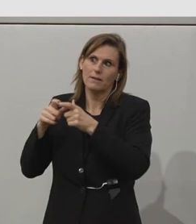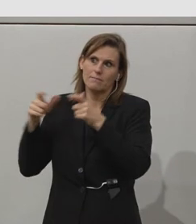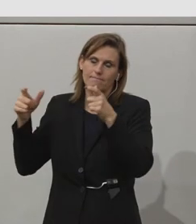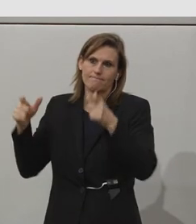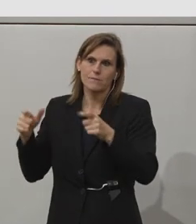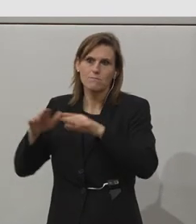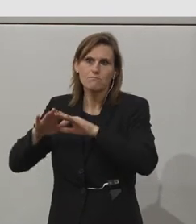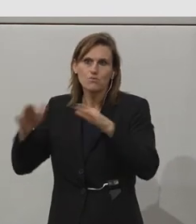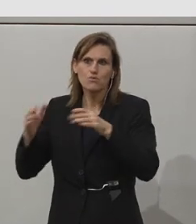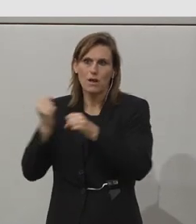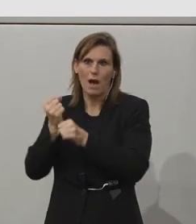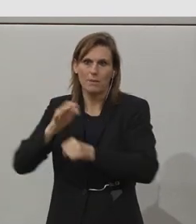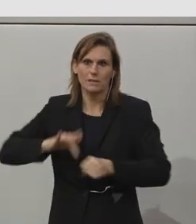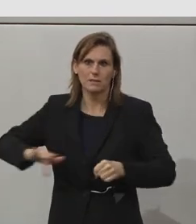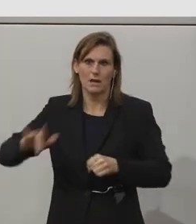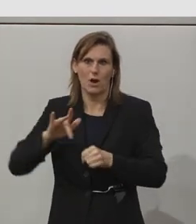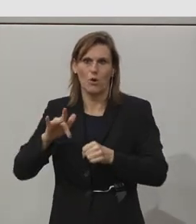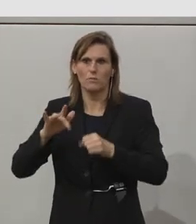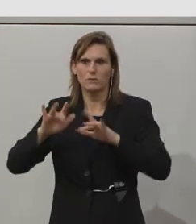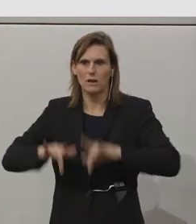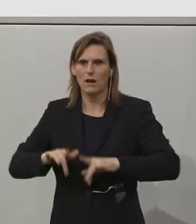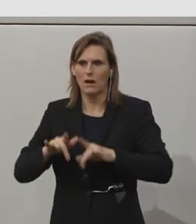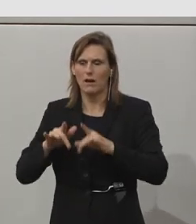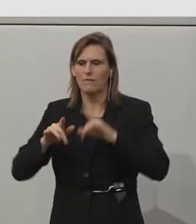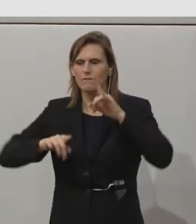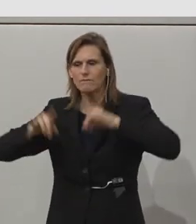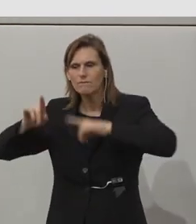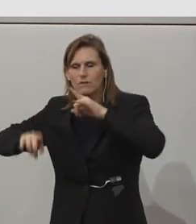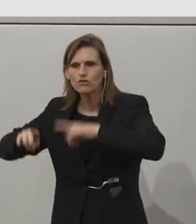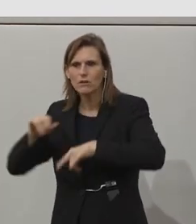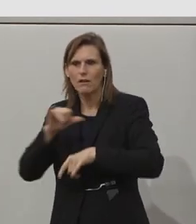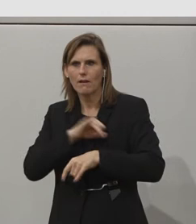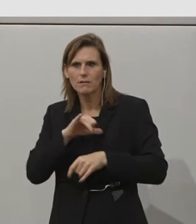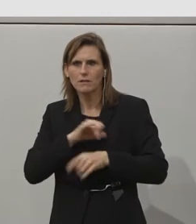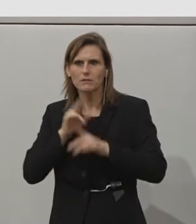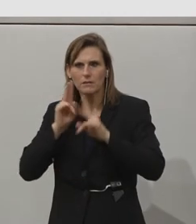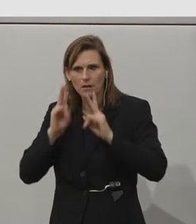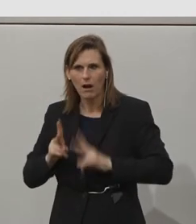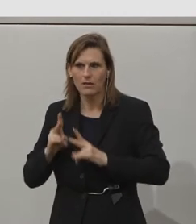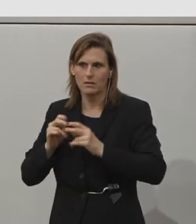Arbeitsraum, um diversen Interessen nachzugehen.